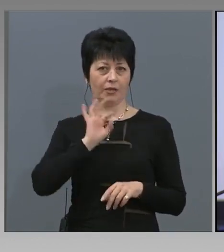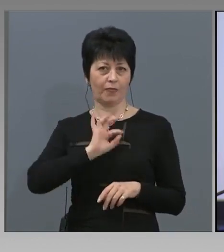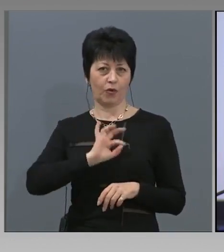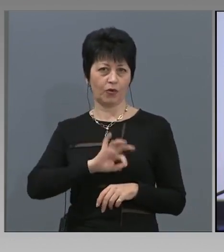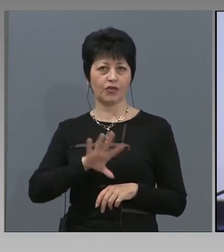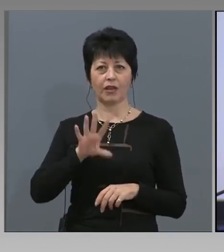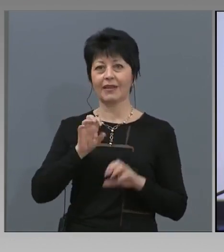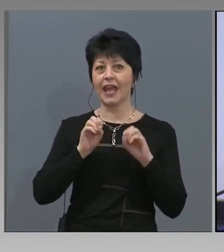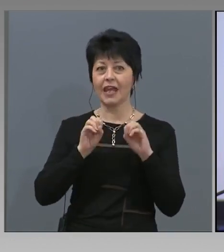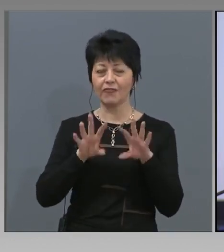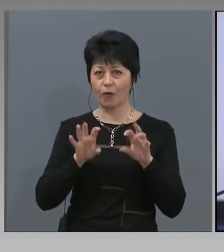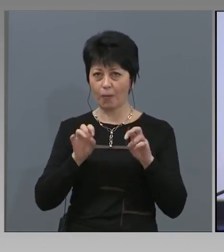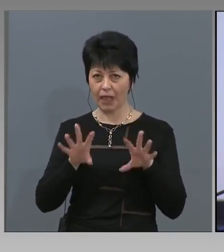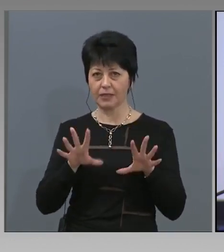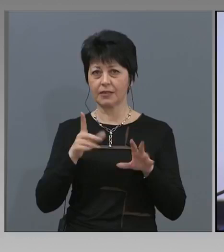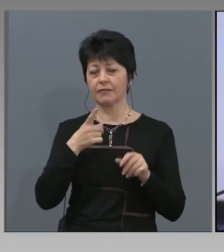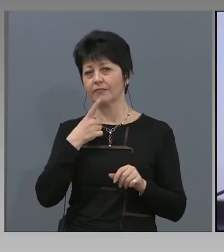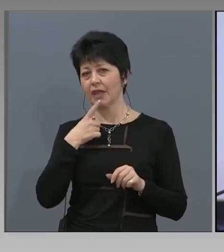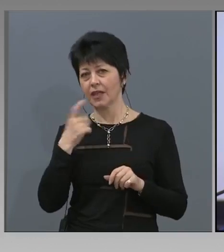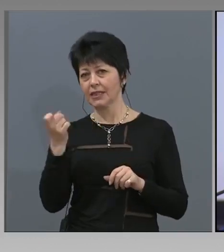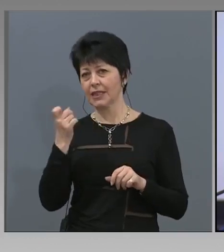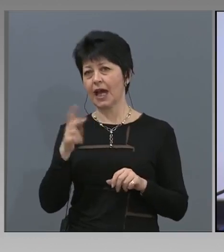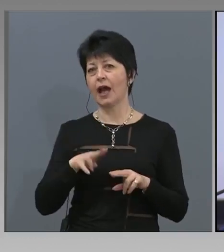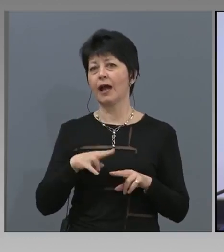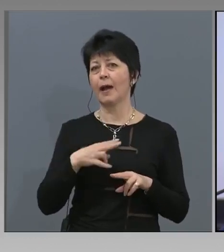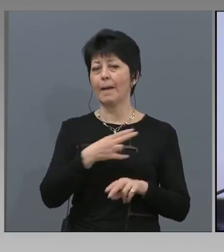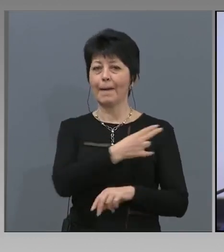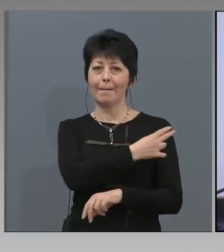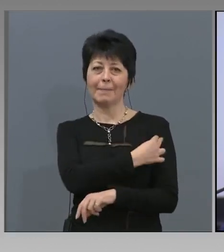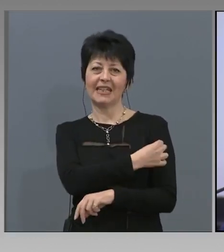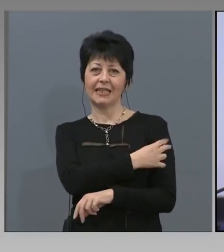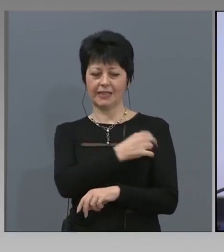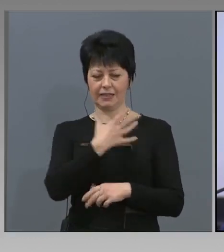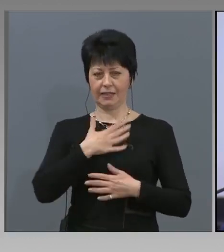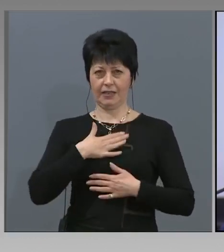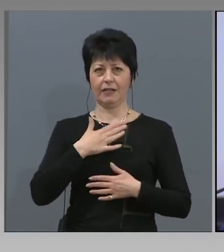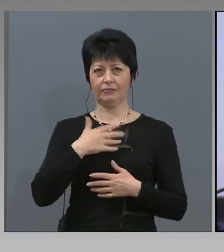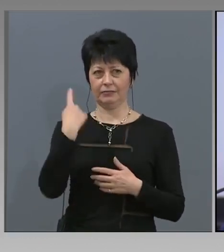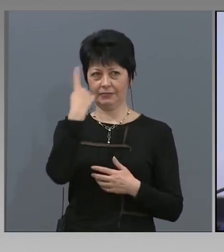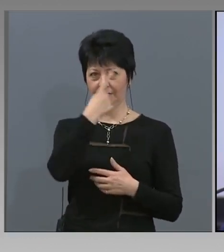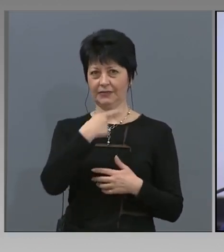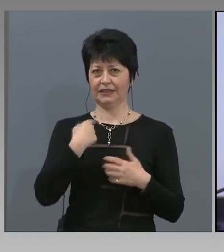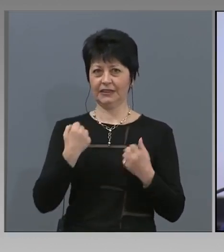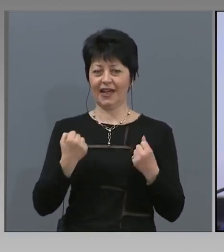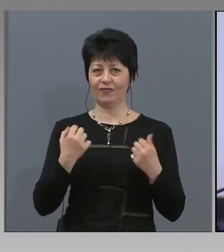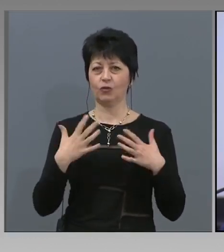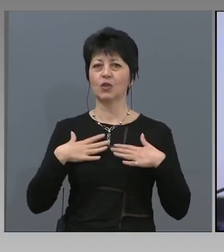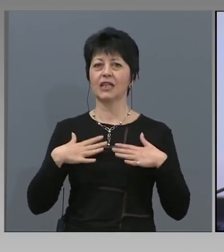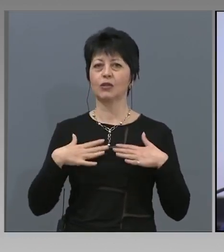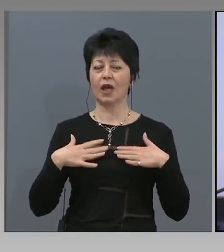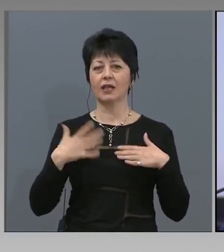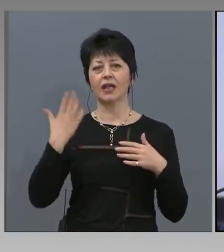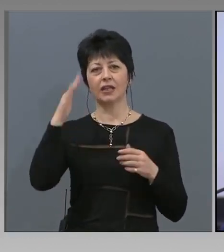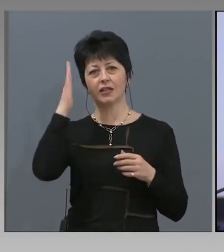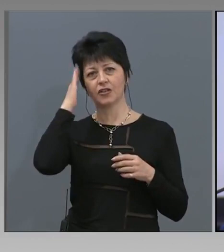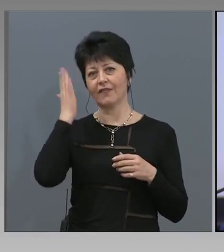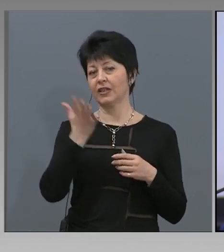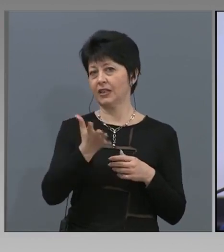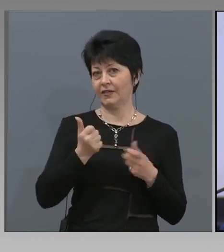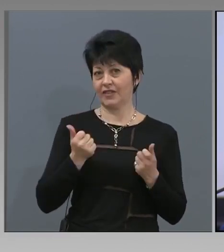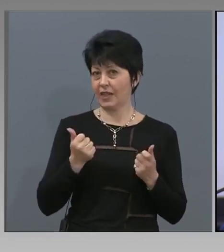за медицинския си статус и също времено държавата да прави превентивни действия.